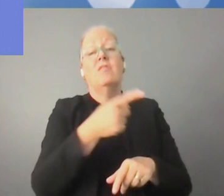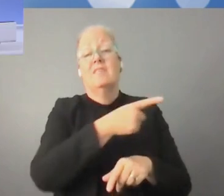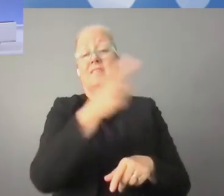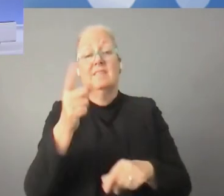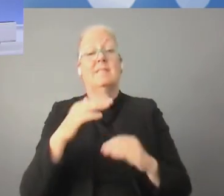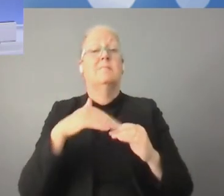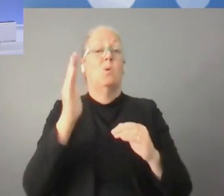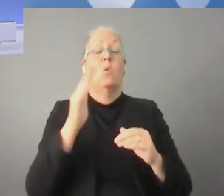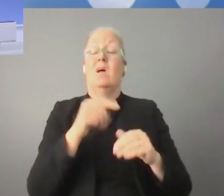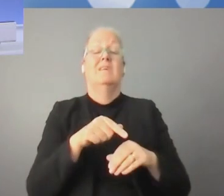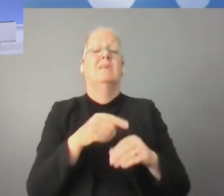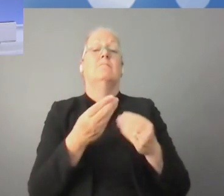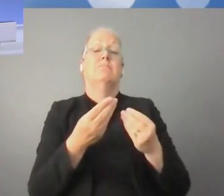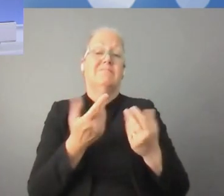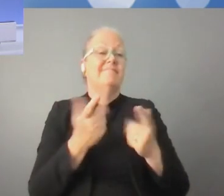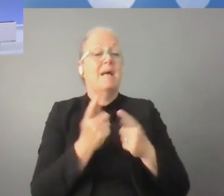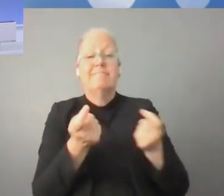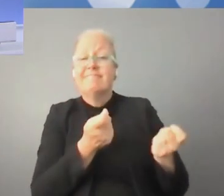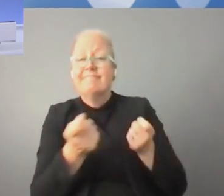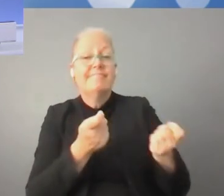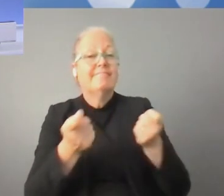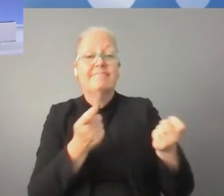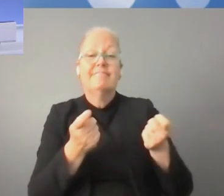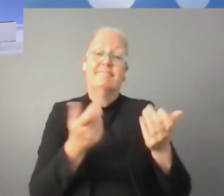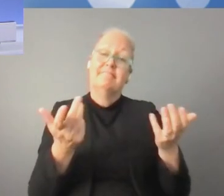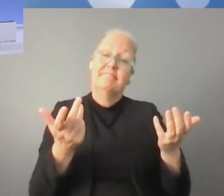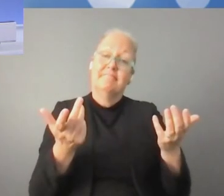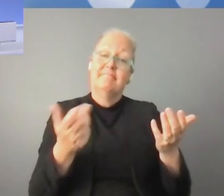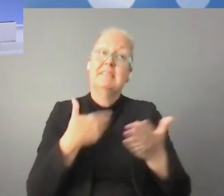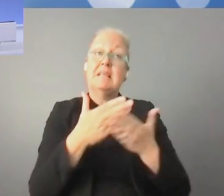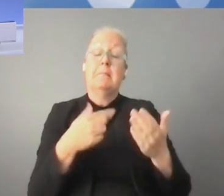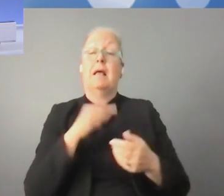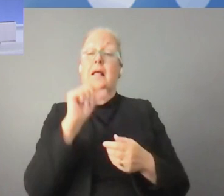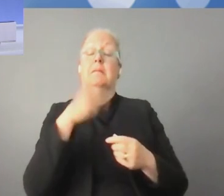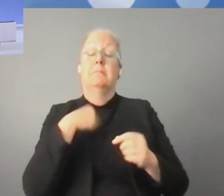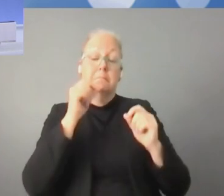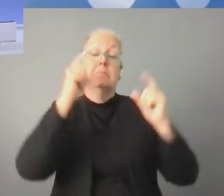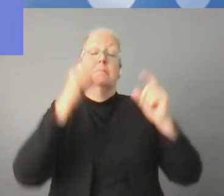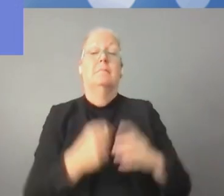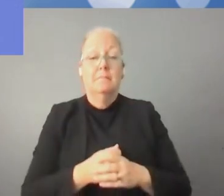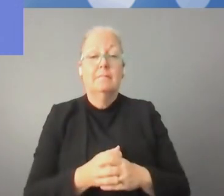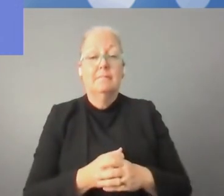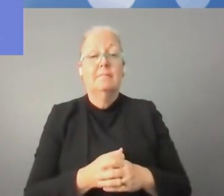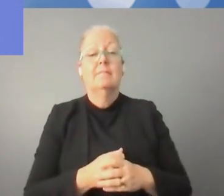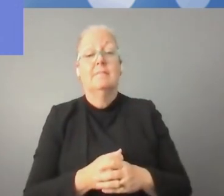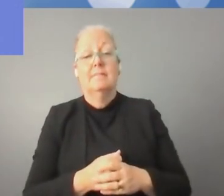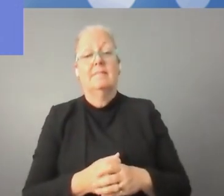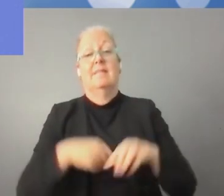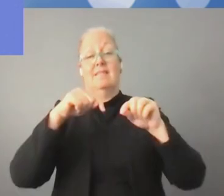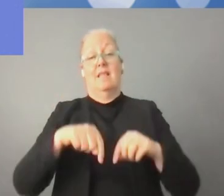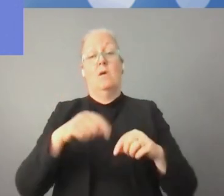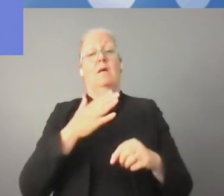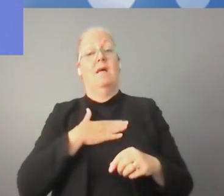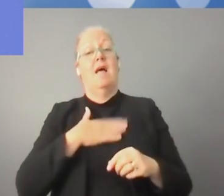كانت أفضل من غيرها تقريبا في إدخال وإدراج مثل هذه التقنيات